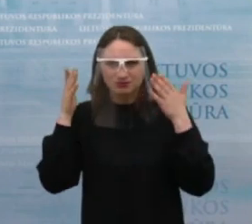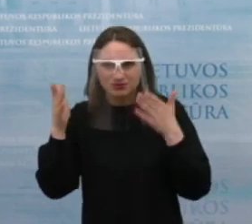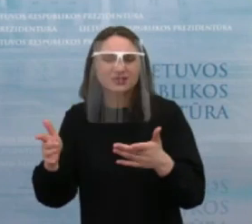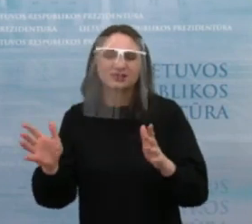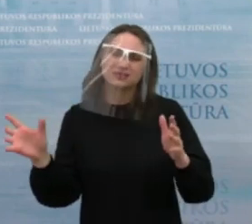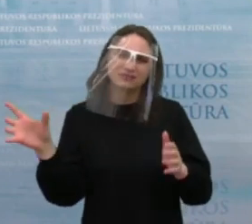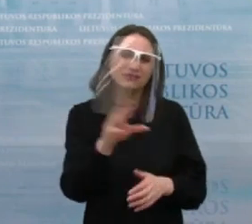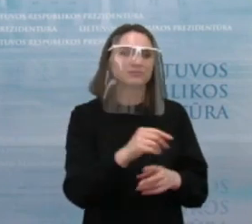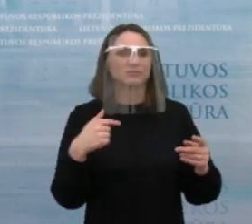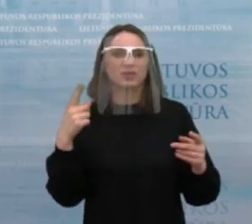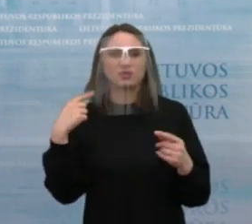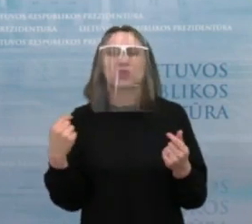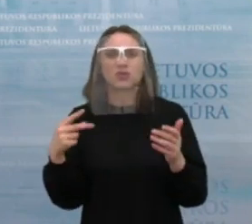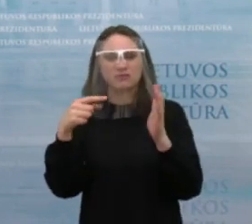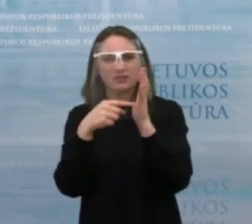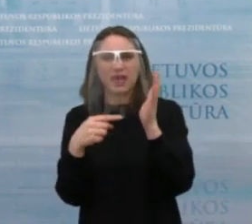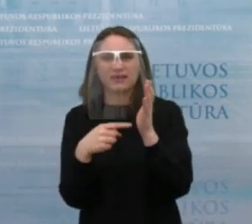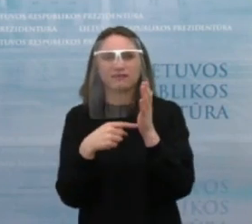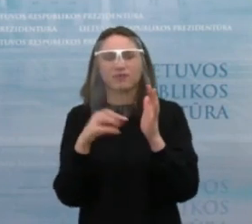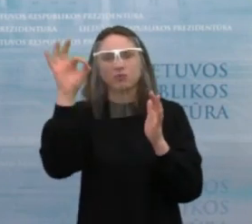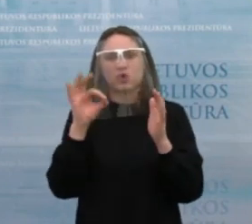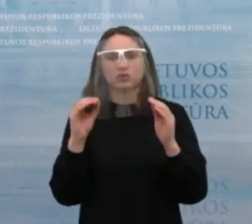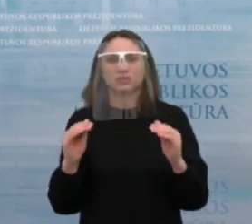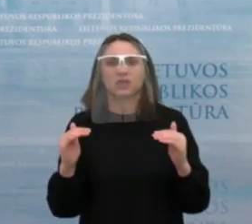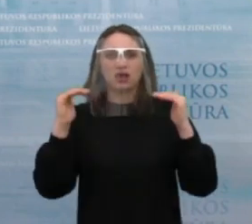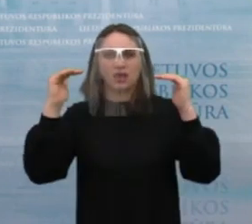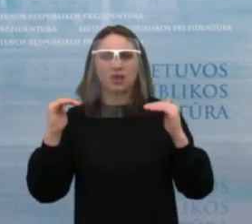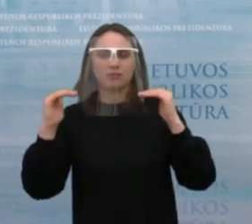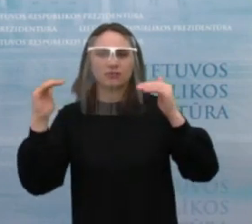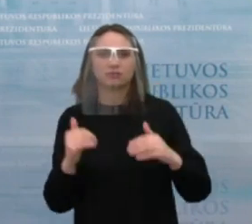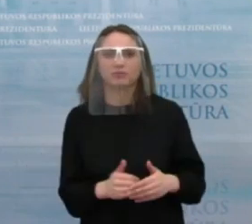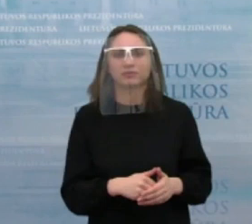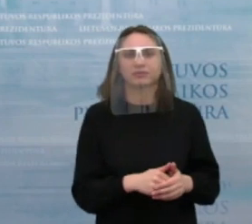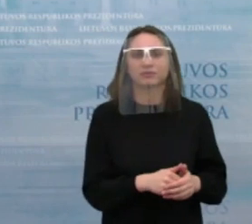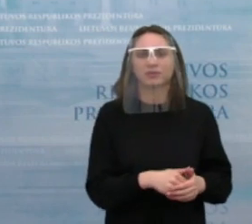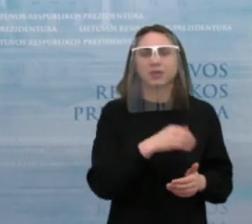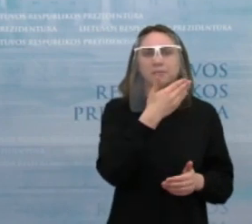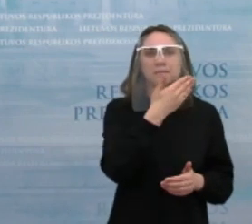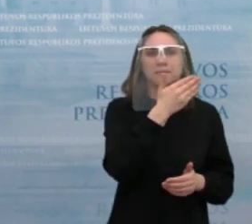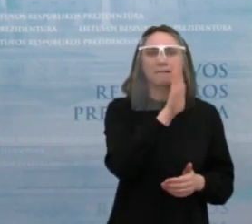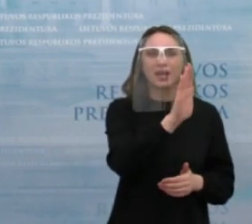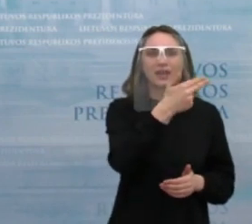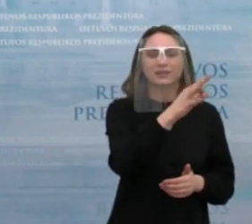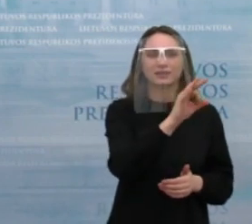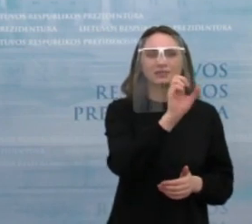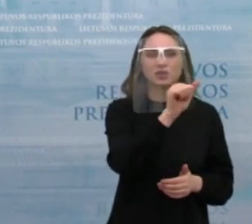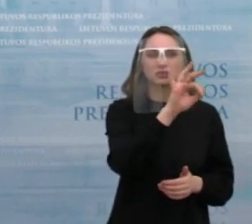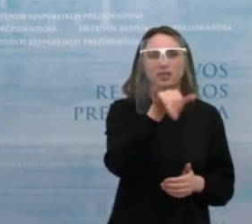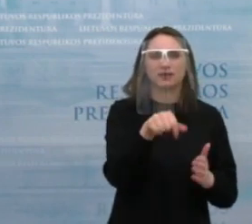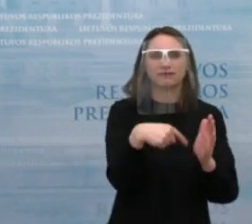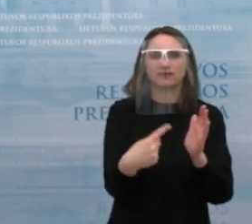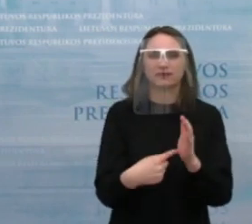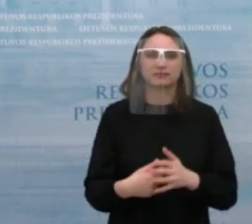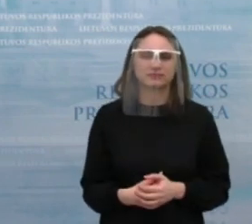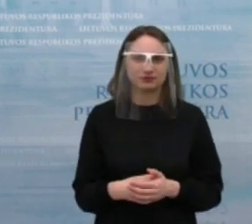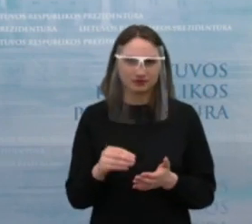turėtumėm kelti ir tarifo klausimą. Dar kartelį. Austėjimas Jokaitė Alibinė, nebėnes, prašau, Austėja. Sveiki